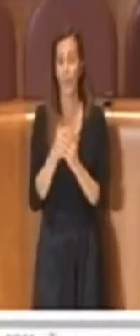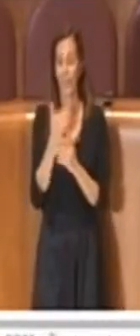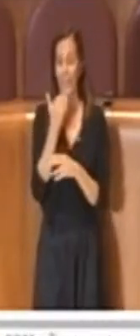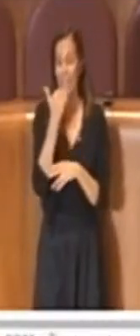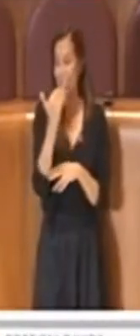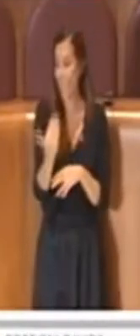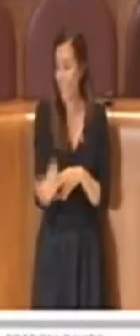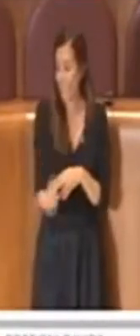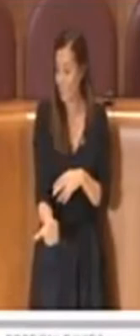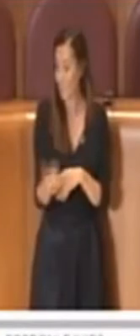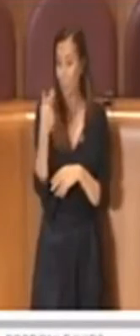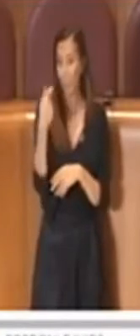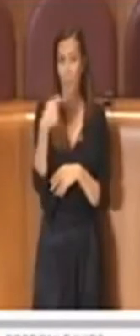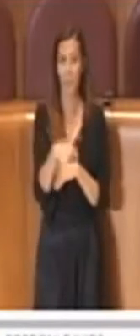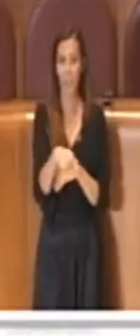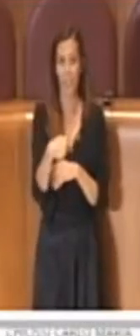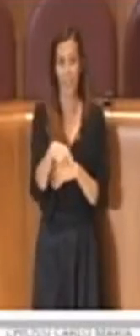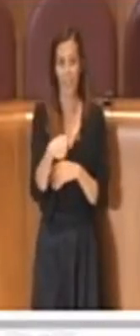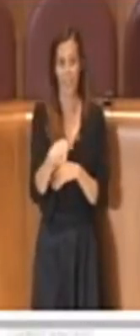Grazie presidente,